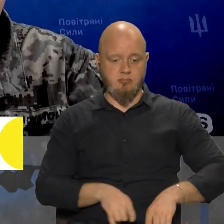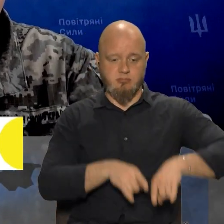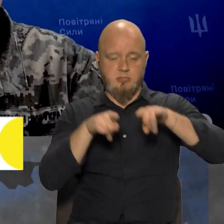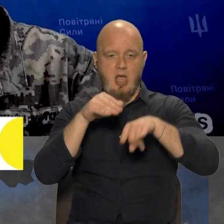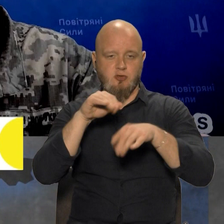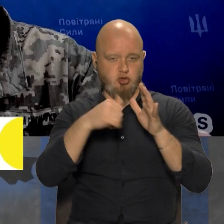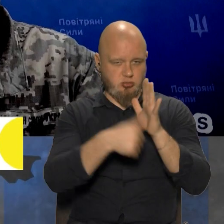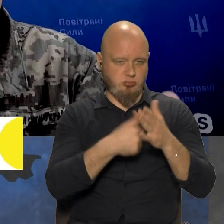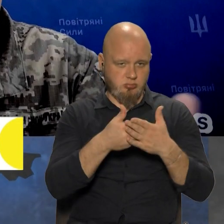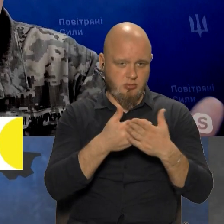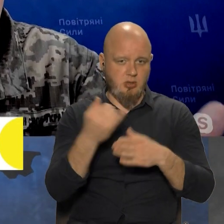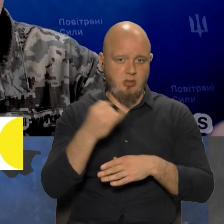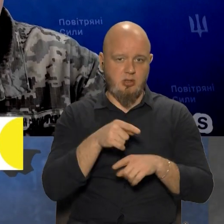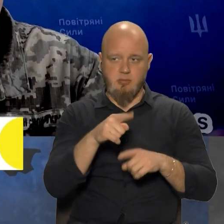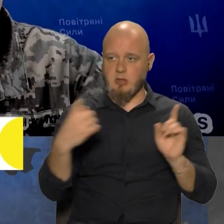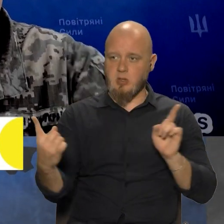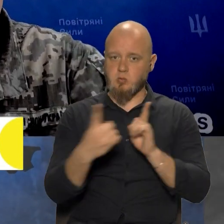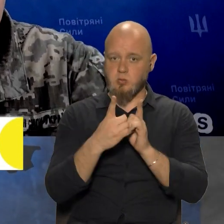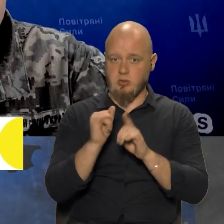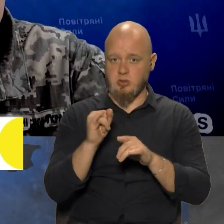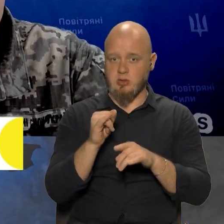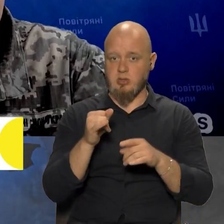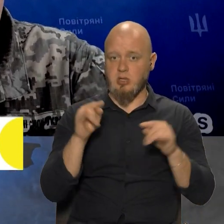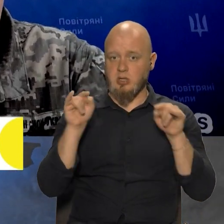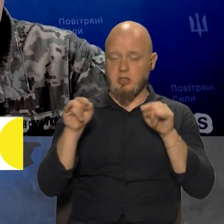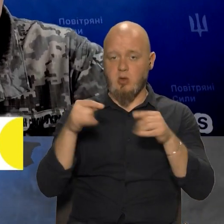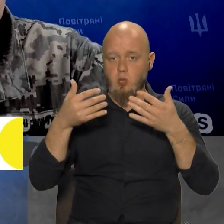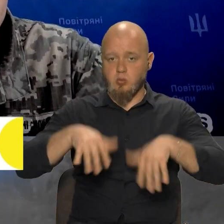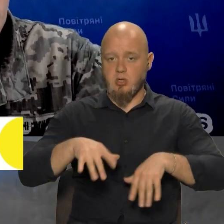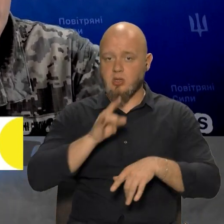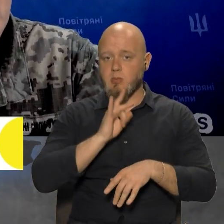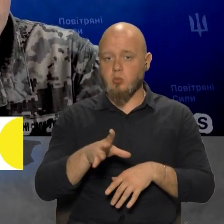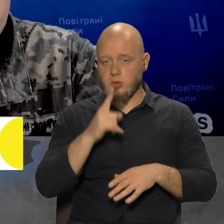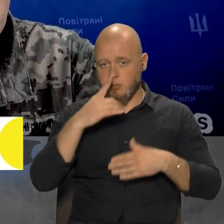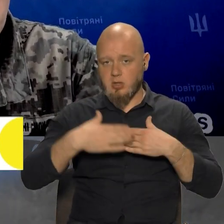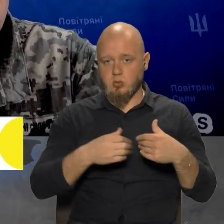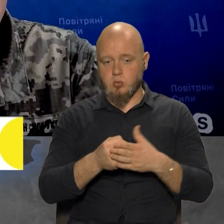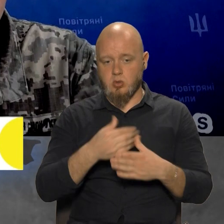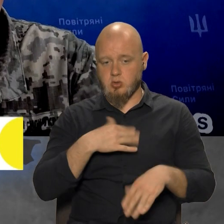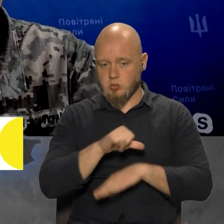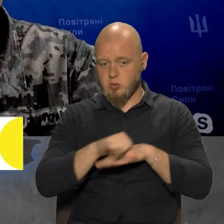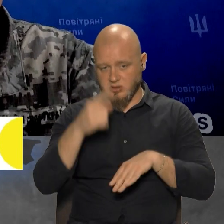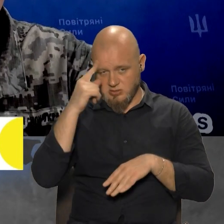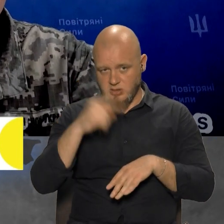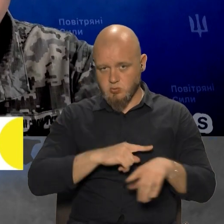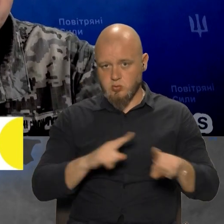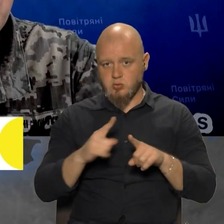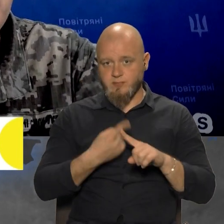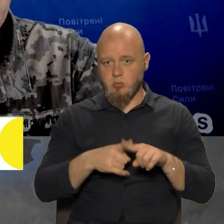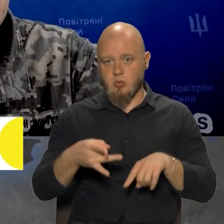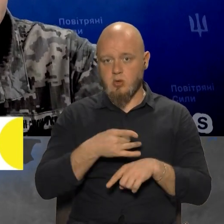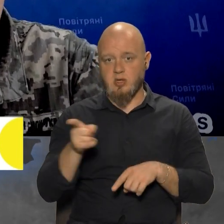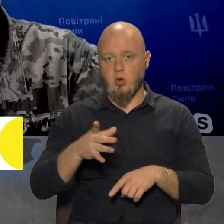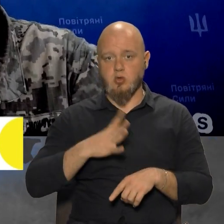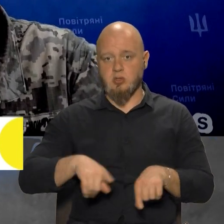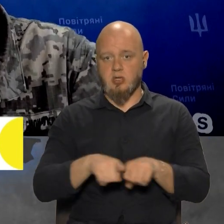-16, ну, їм на зустріч, і літаки вже не будуть наближатись до наших кордонів, знаючи, що в тому районі їх